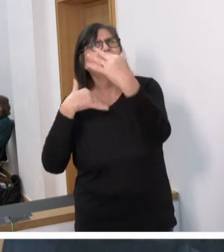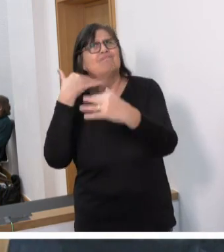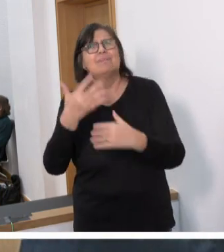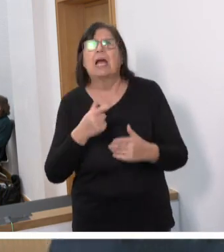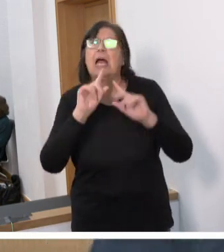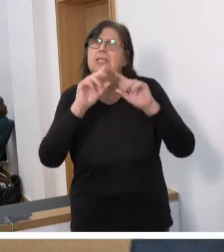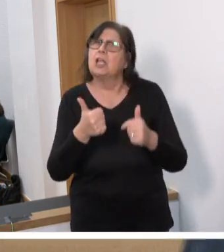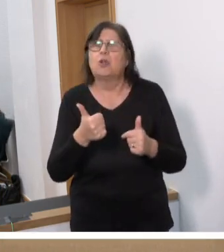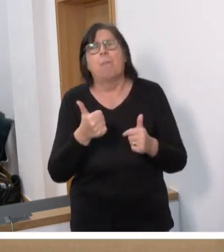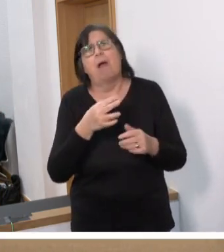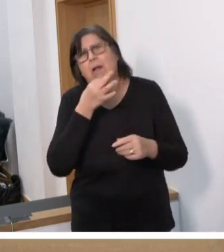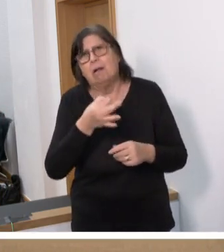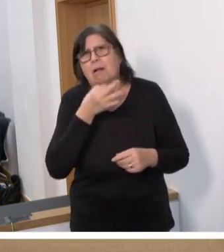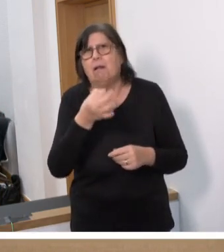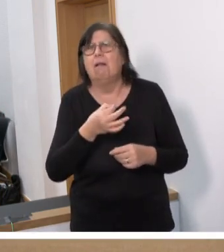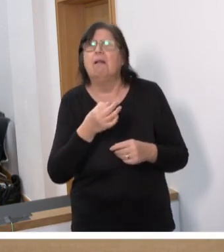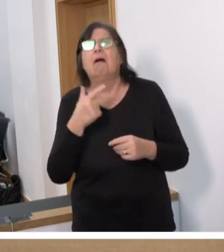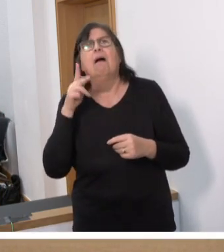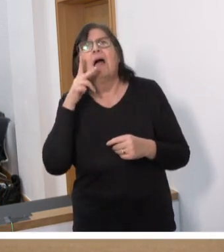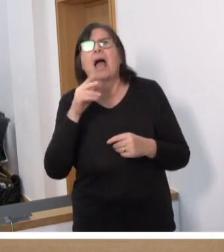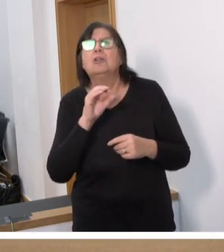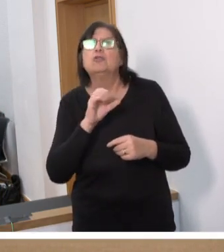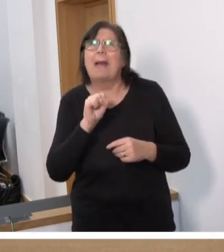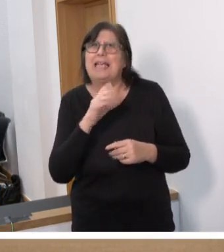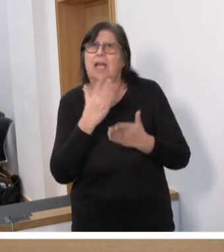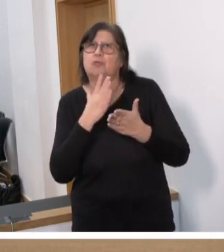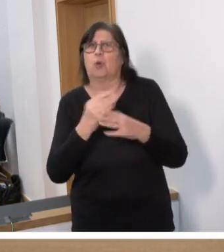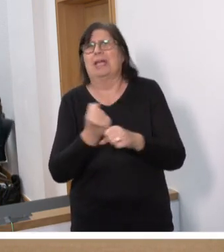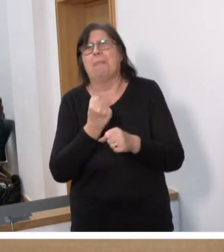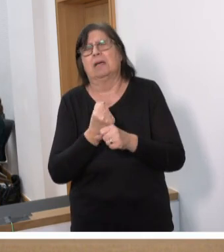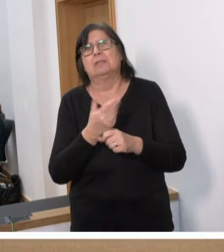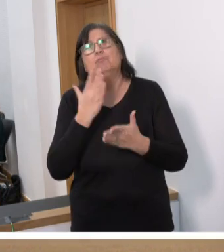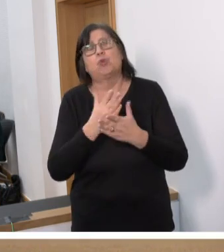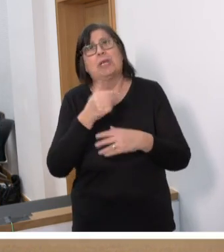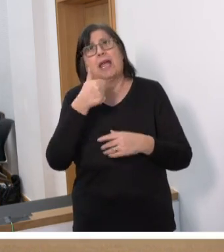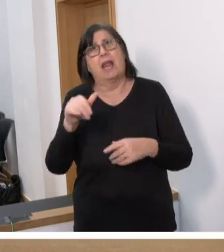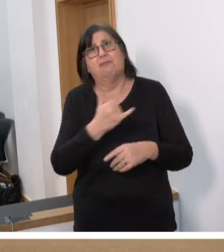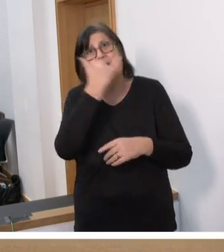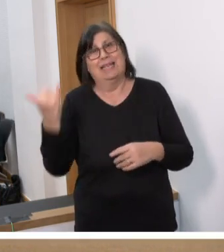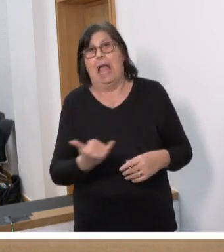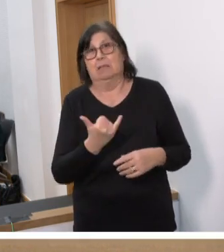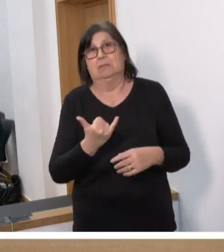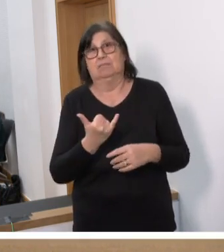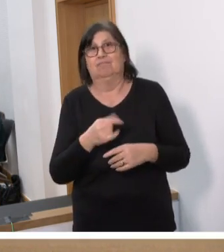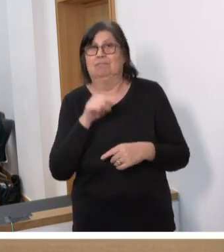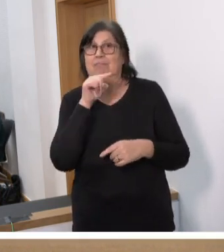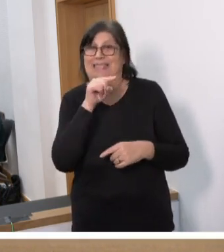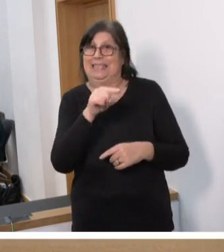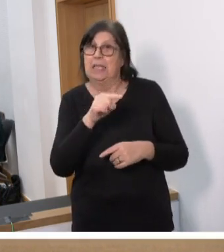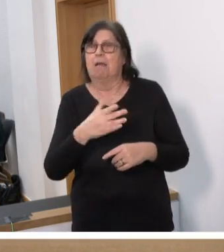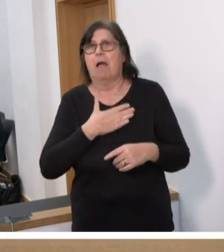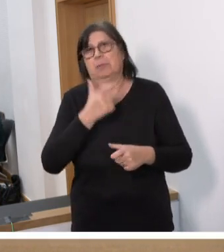gar nicht nochmal aufgezählt. Marc Speicher hat das getan. Seit elf Jahren tragen Sie Verantwortung